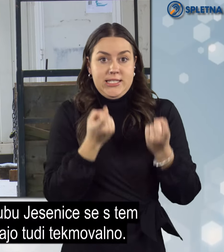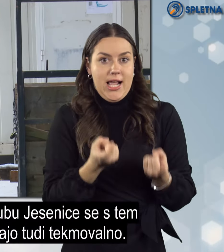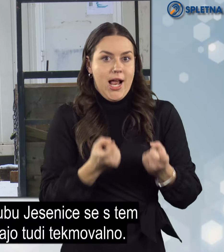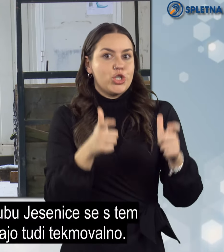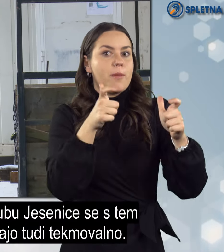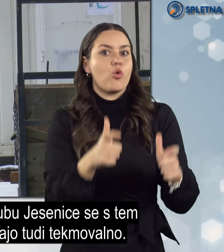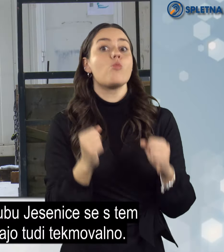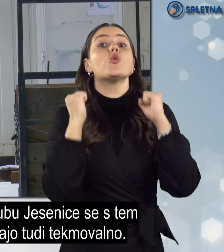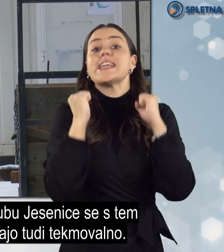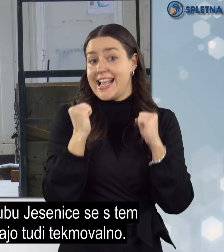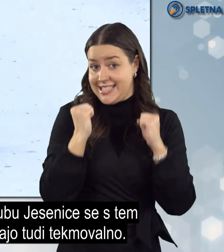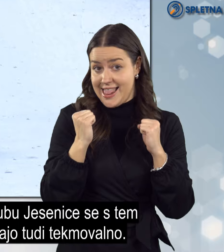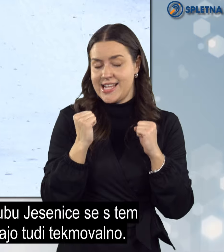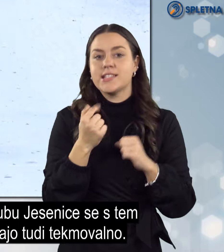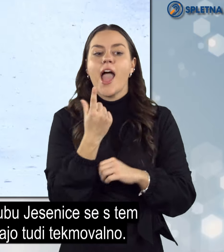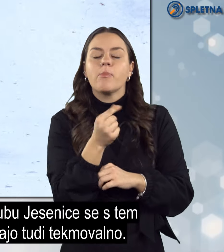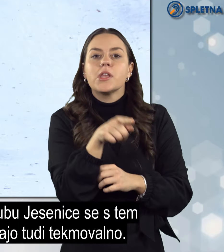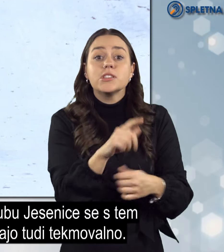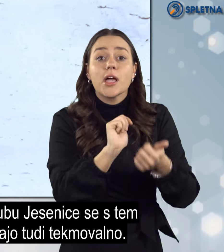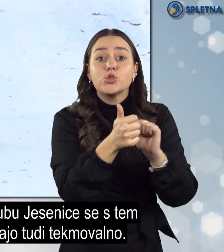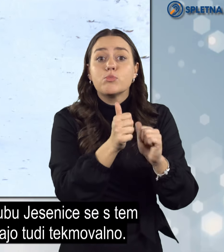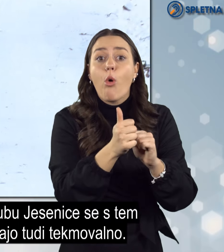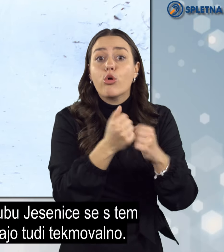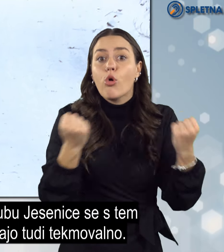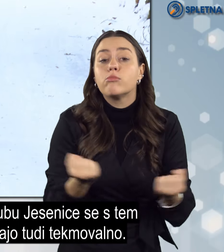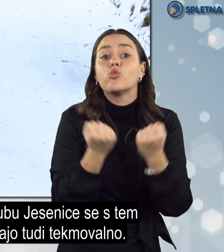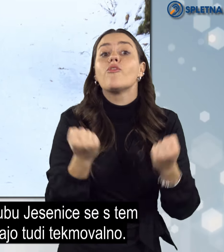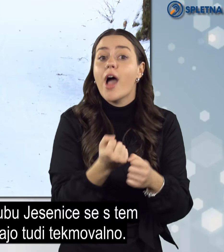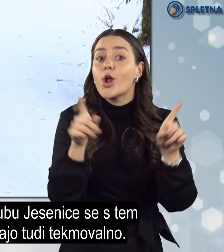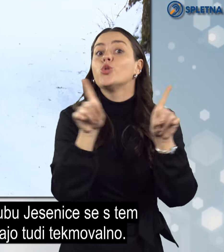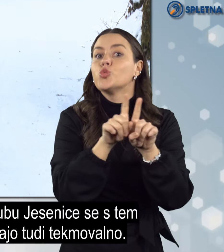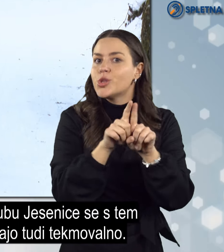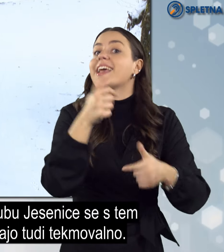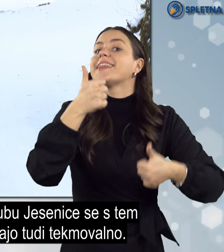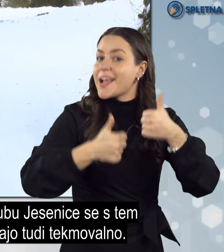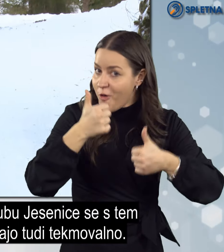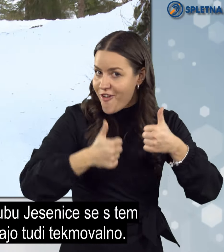V Sankaškem klubu Jesenice se s tem športom ukvarjajo tudi tekmovalno.